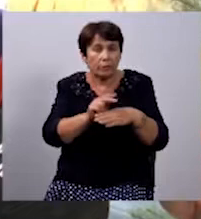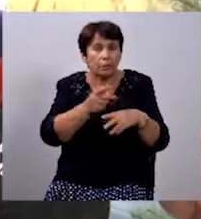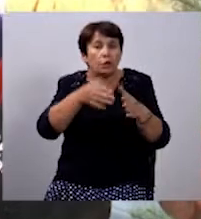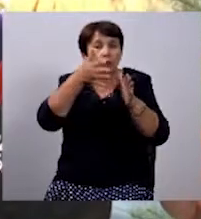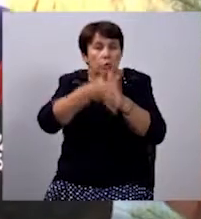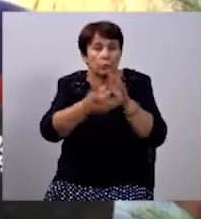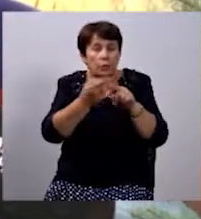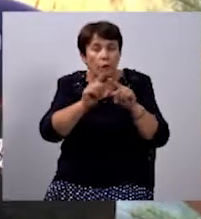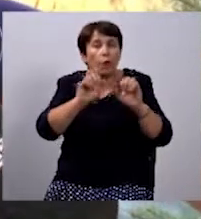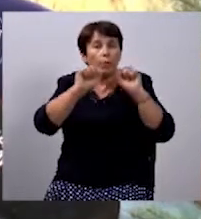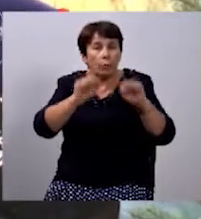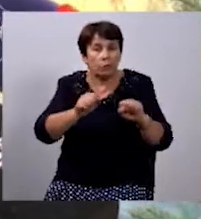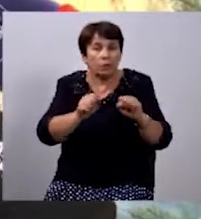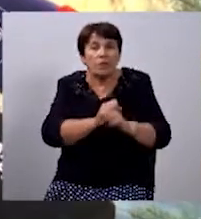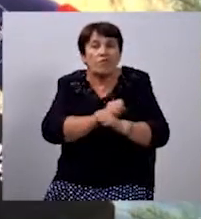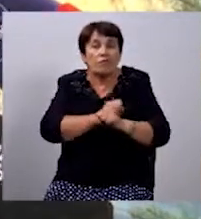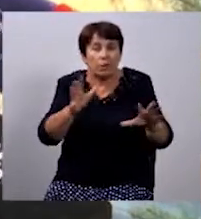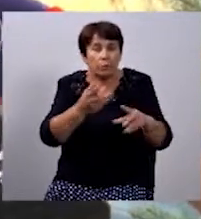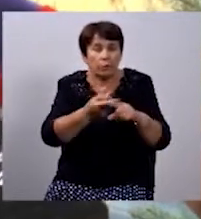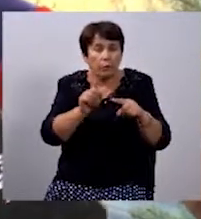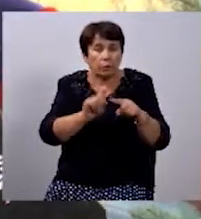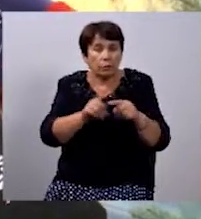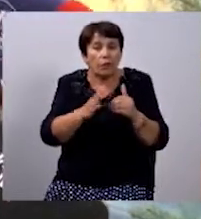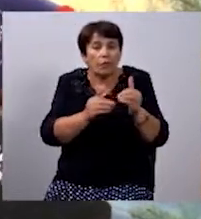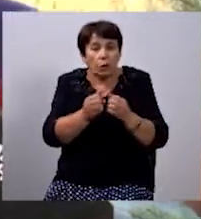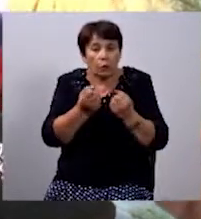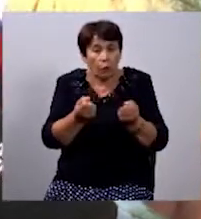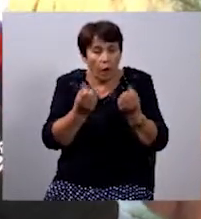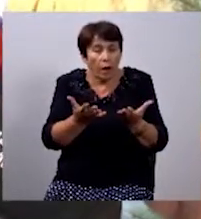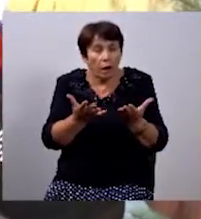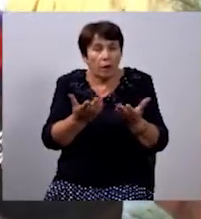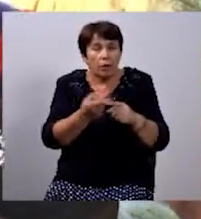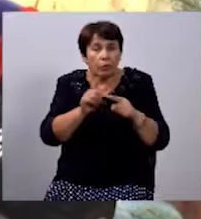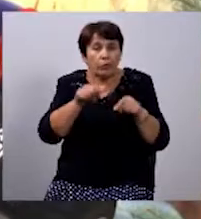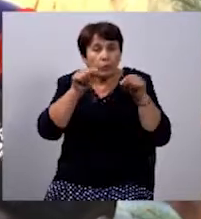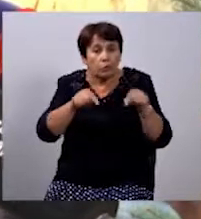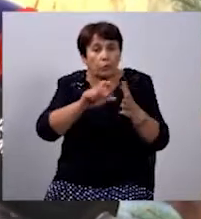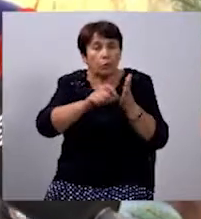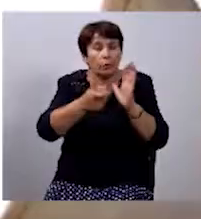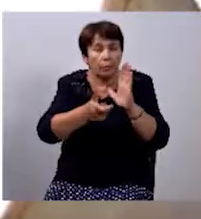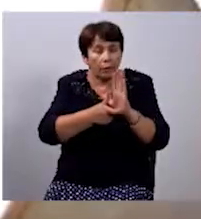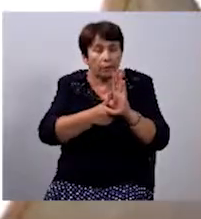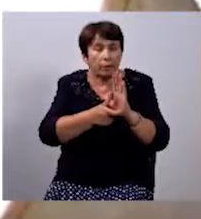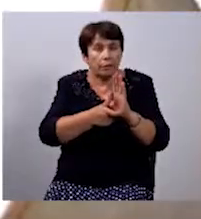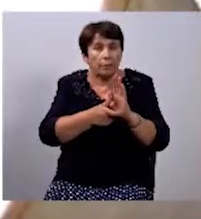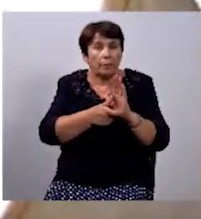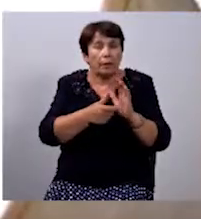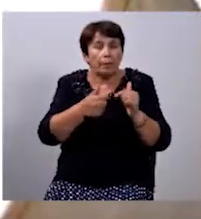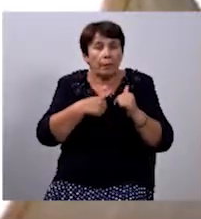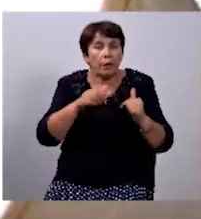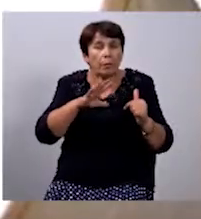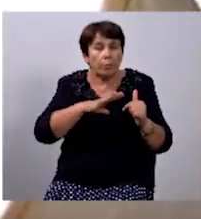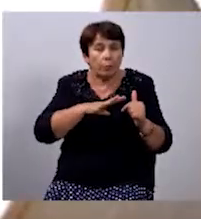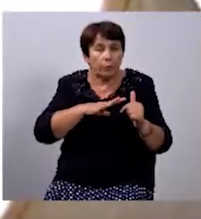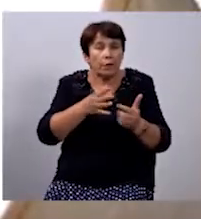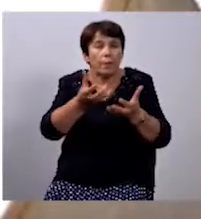дійсно може вибухнути або в мене в руках, або в цьому ж кабінеті, і мою було, як крайня